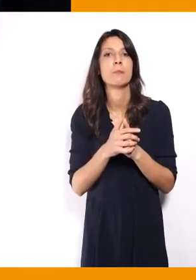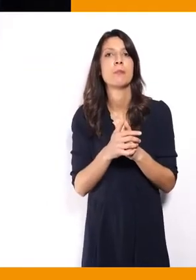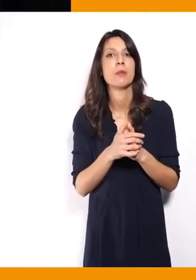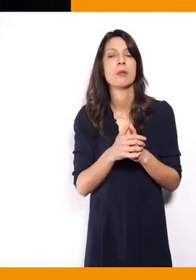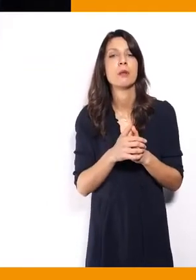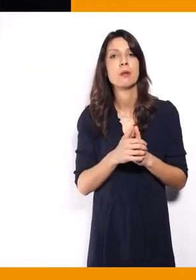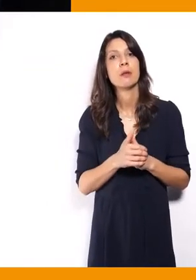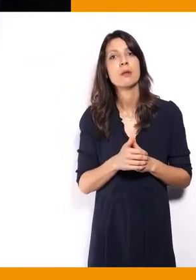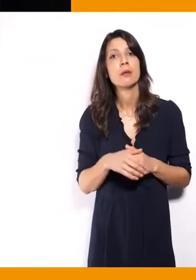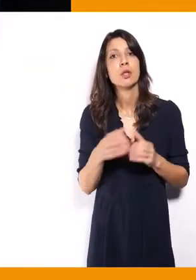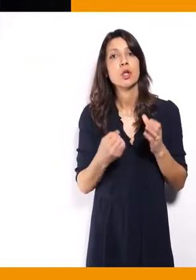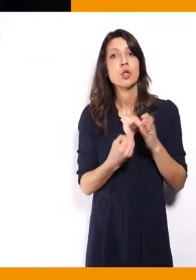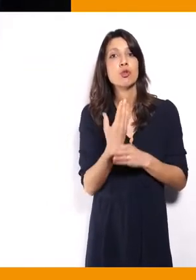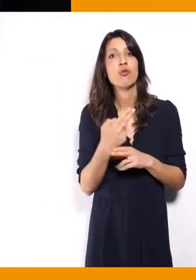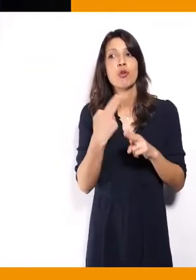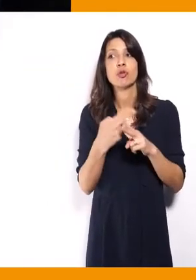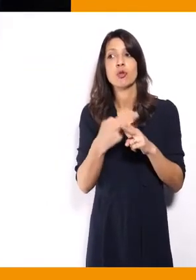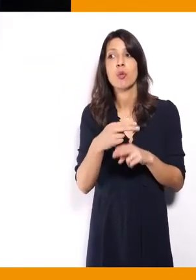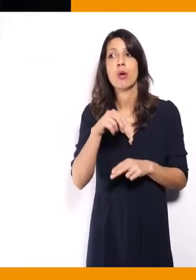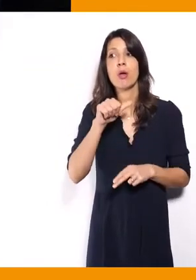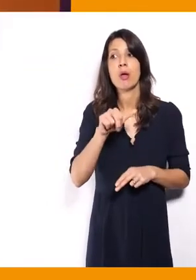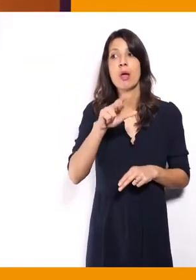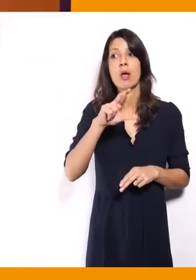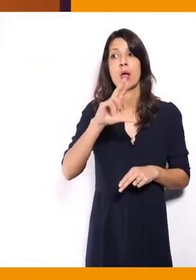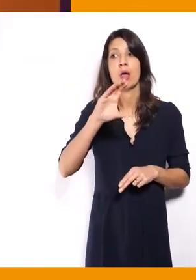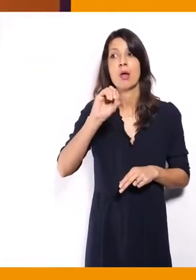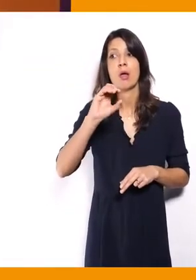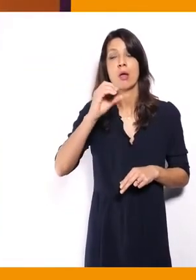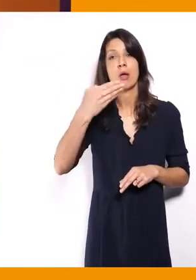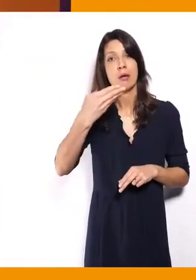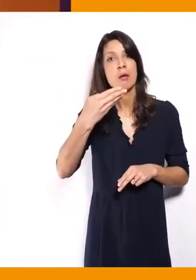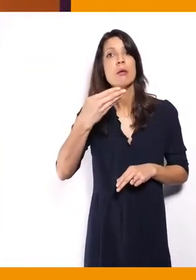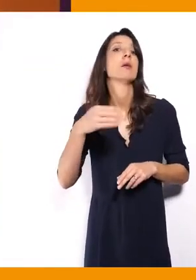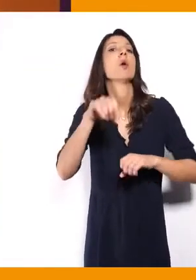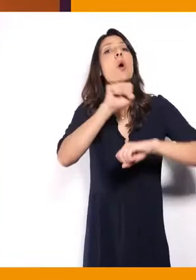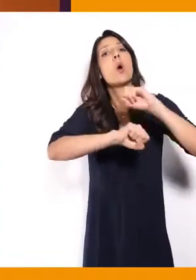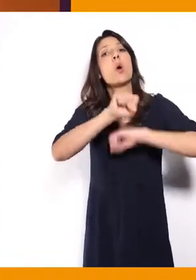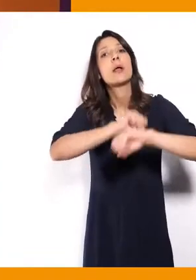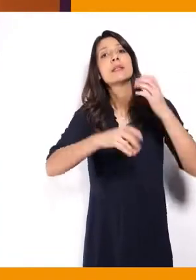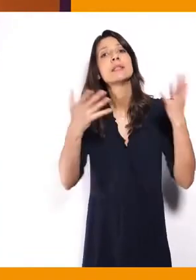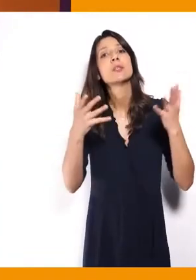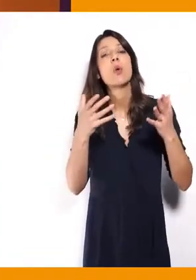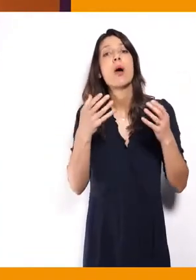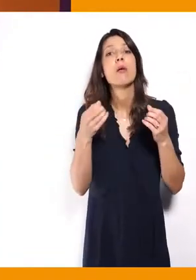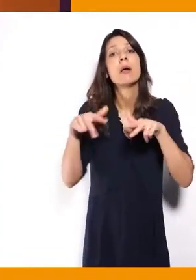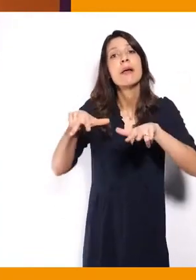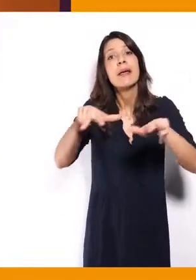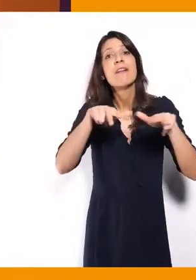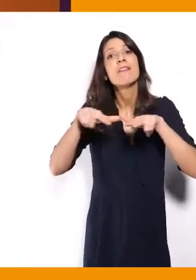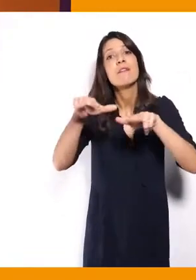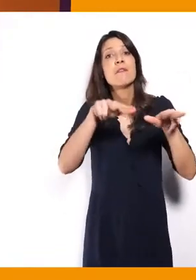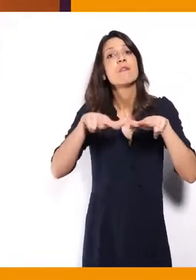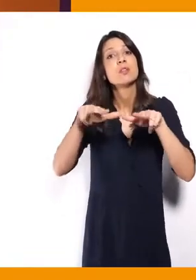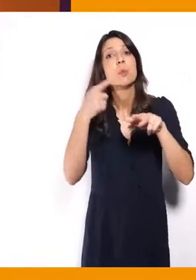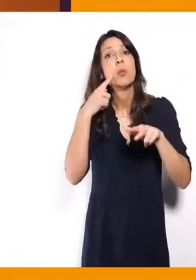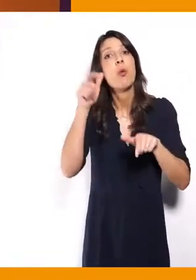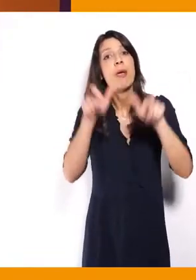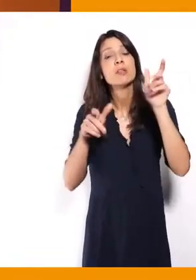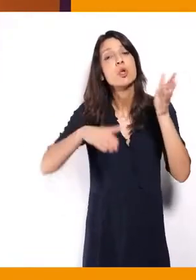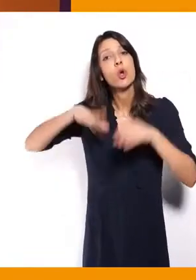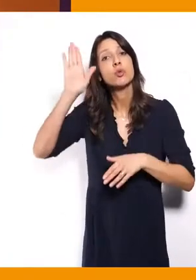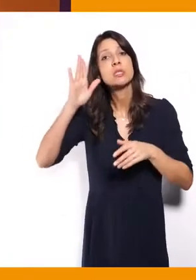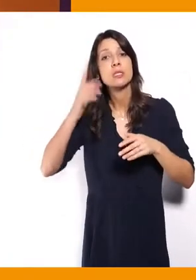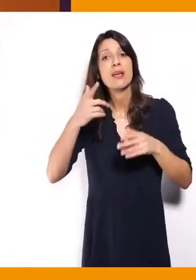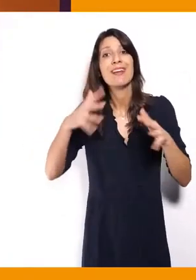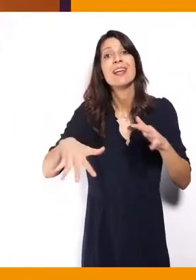'ARCOM, le nouveau nom du CSA, ce qui organise la diffusion des fameux spots des candidats pendant la campagne officielle, à savoir 15